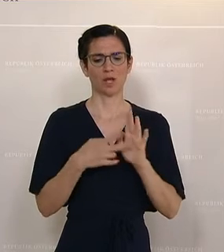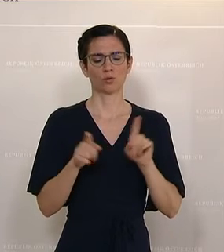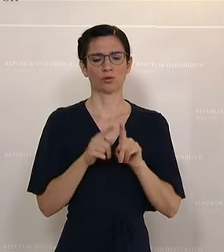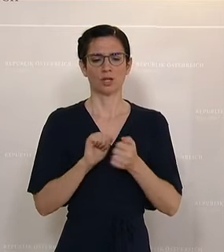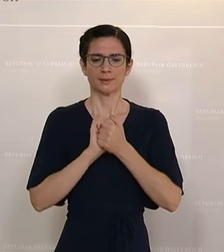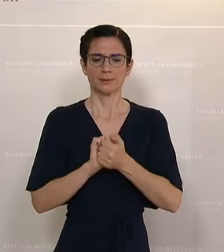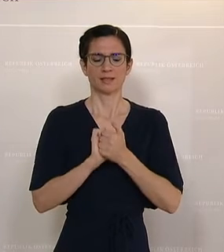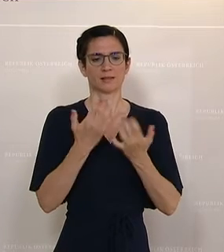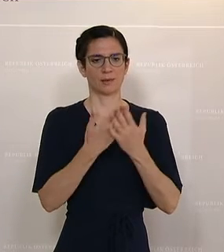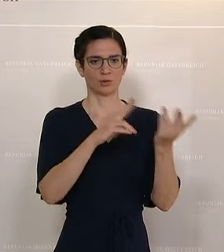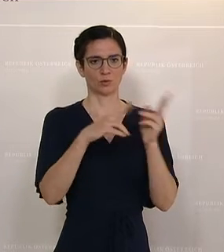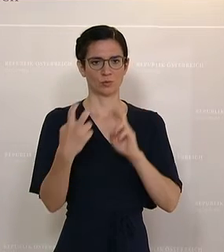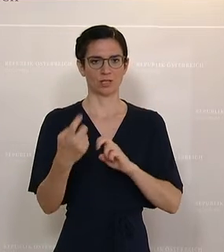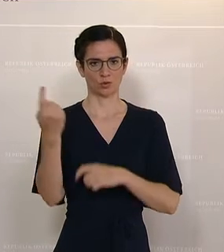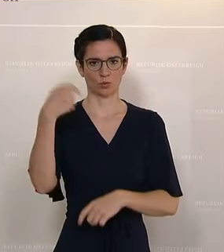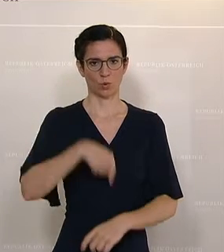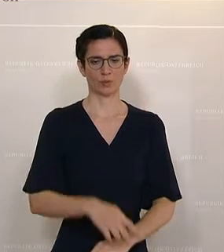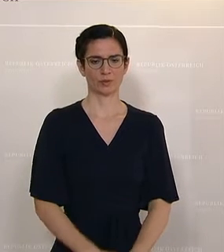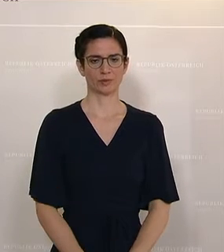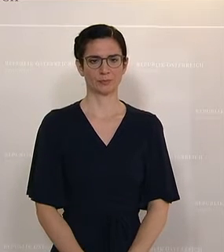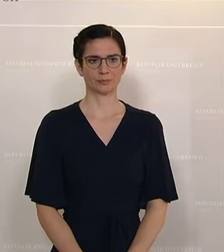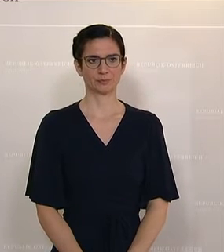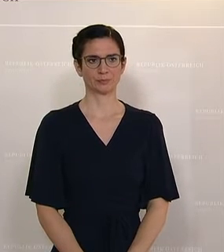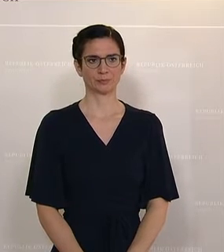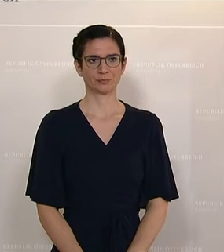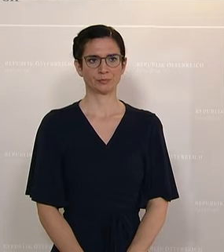in der Umsetzung. Zusatzfrage der Abgeordnete?